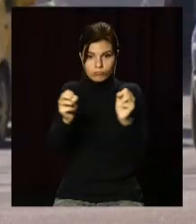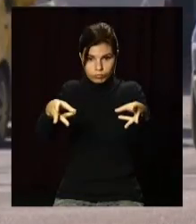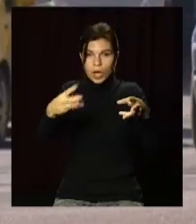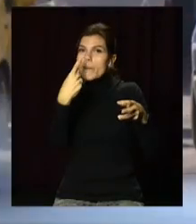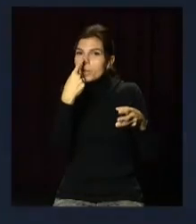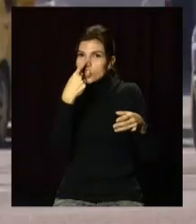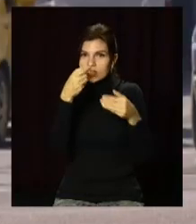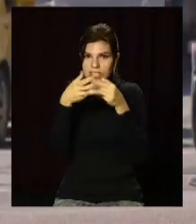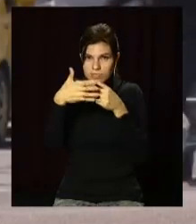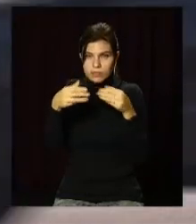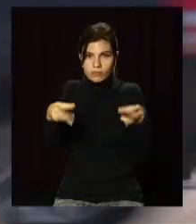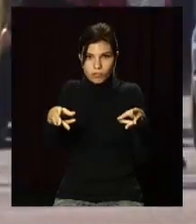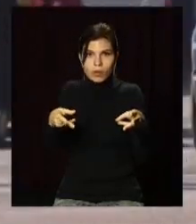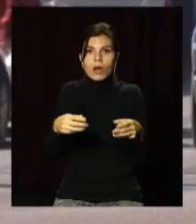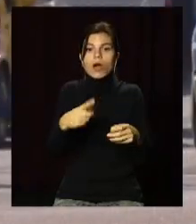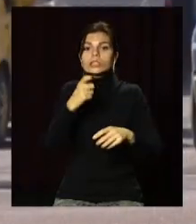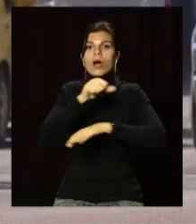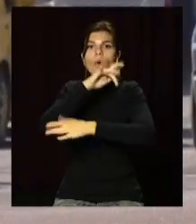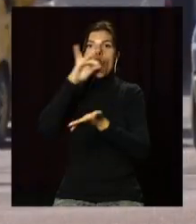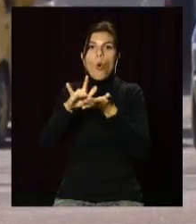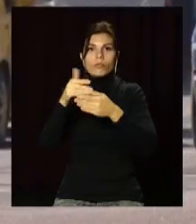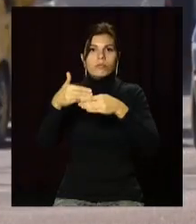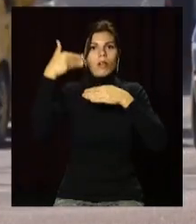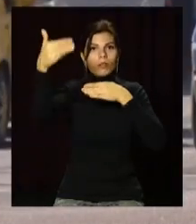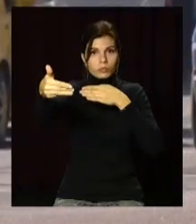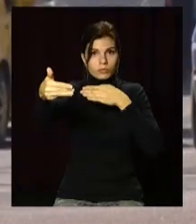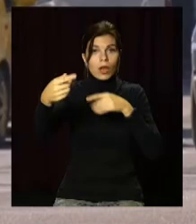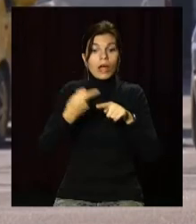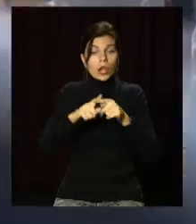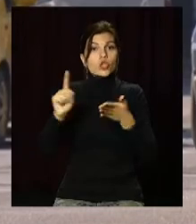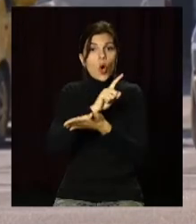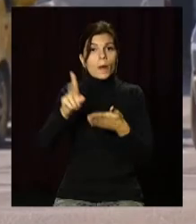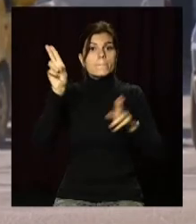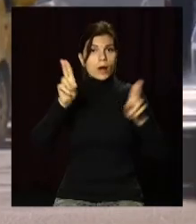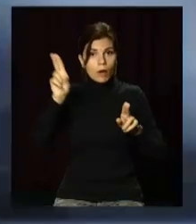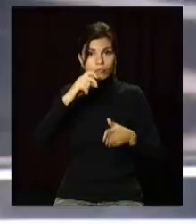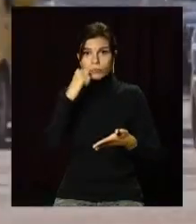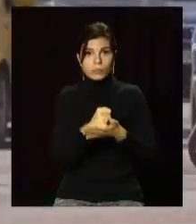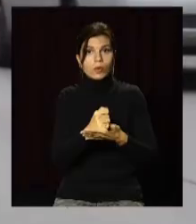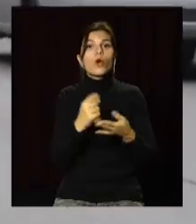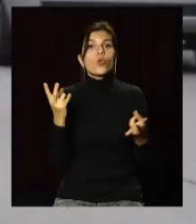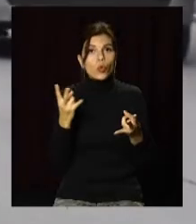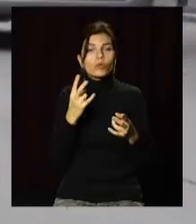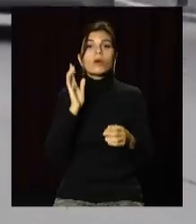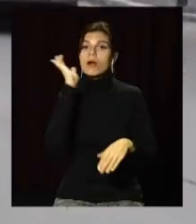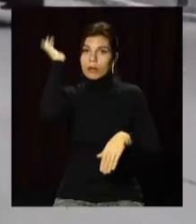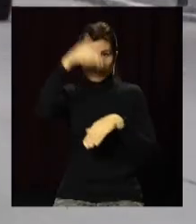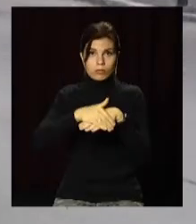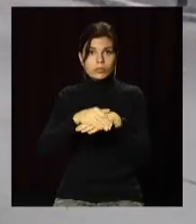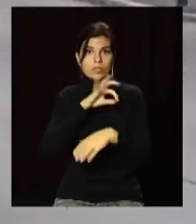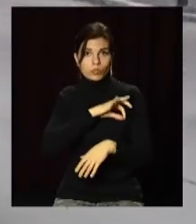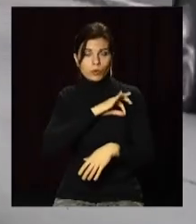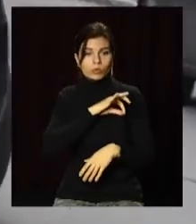ближнє світлофар поза межами населених пунктів. Дотримуватися цієї норми правил дорожнього руху треба цілодобово, аби